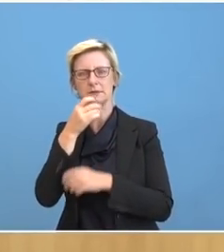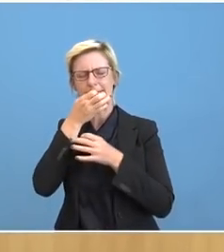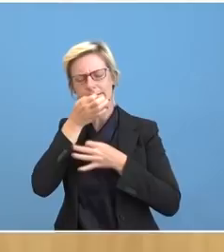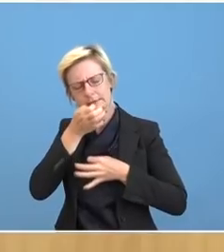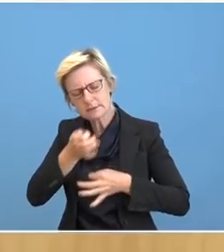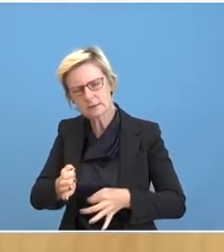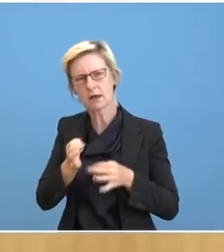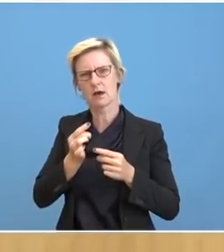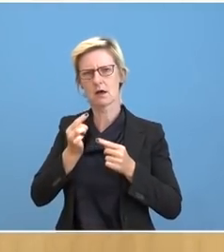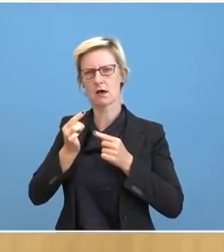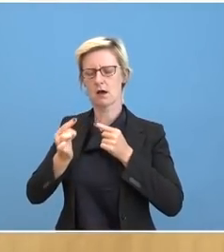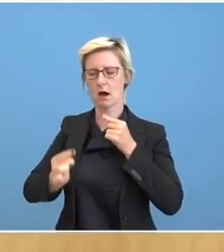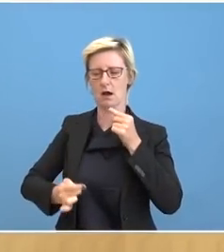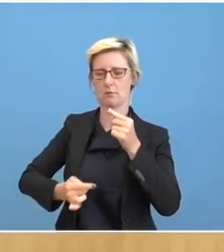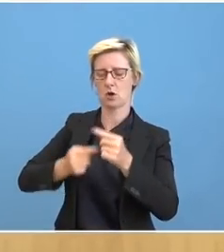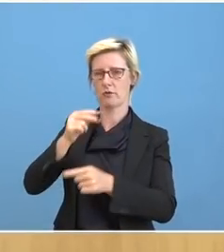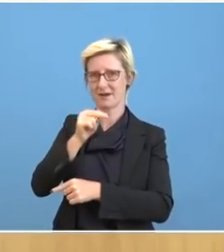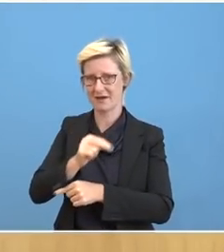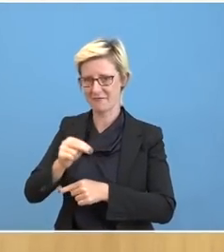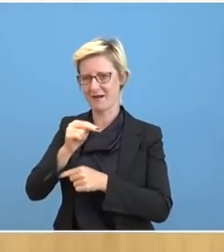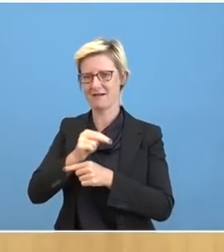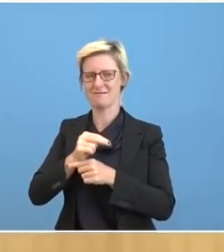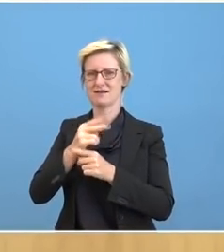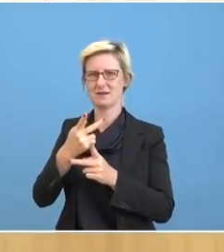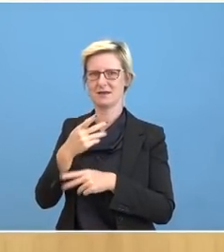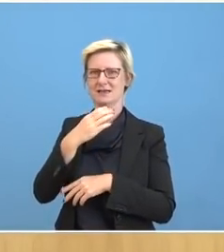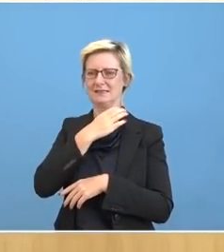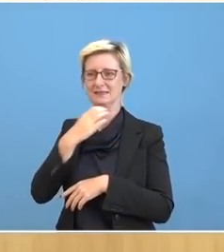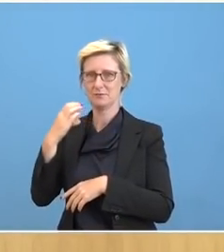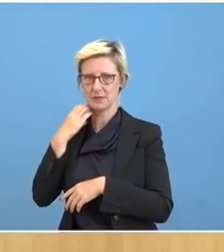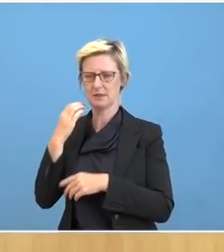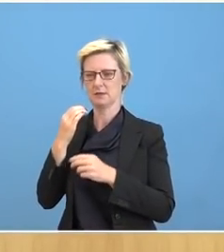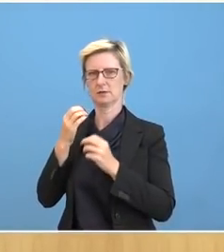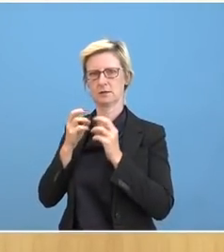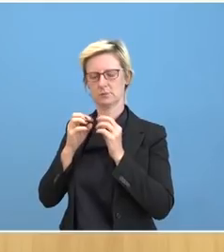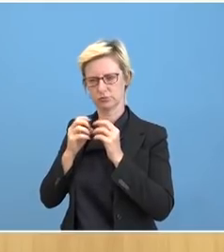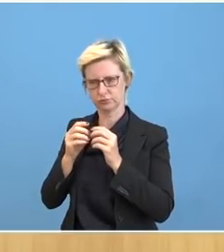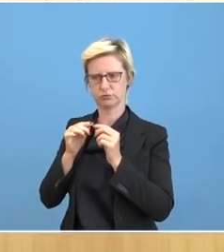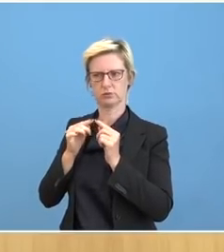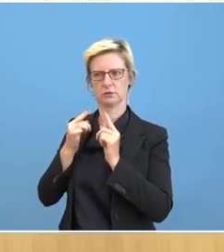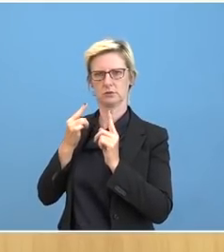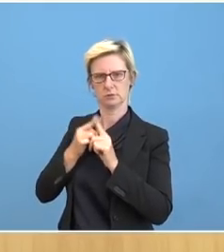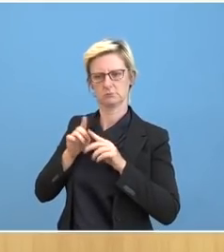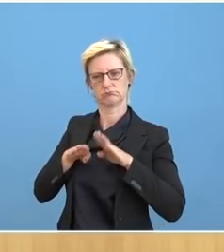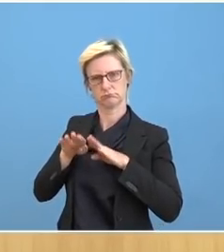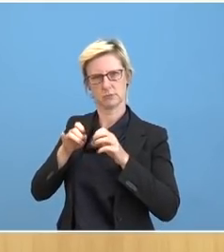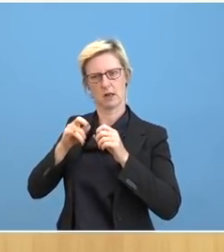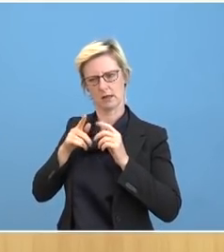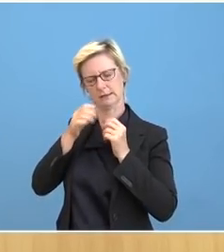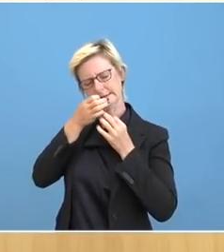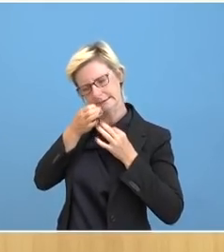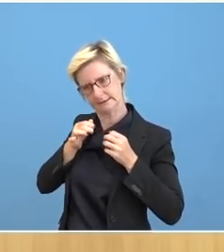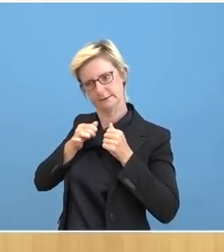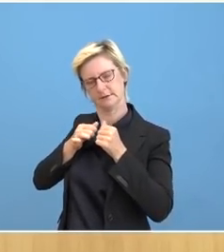von Nawalny in Siberien erzählt hat. Und daraufhin wurde alles gestrichen.